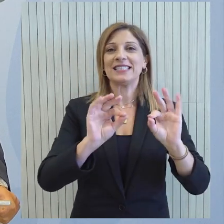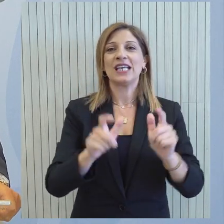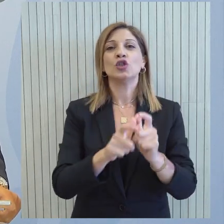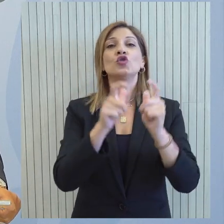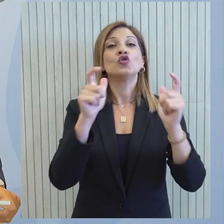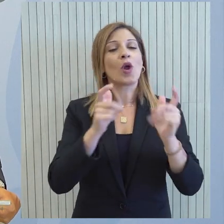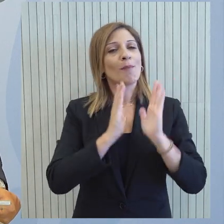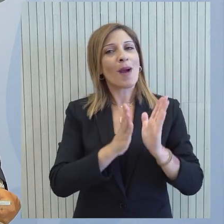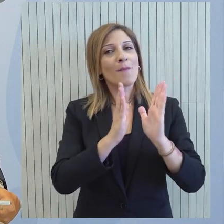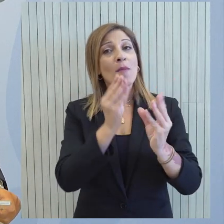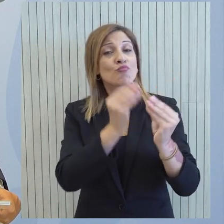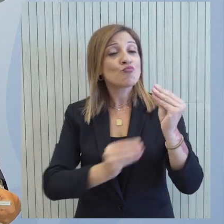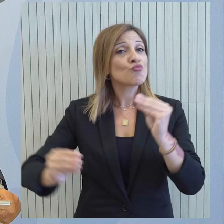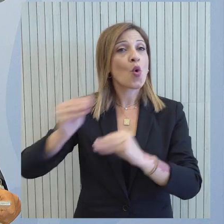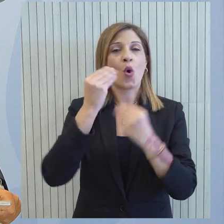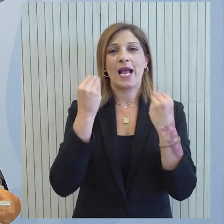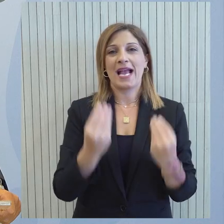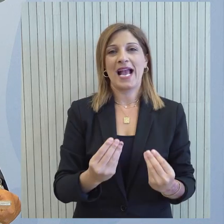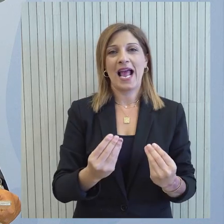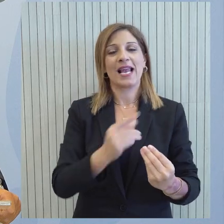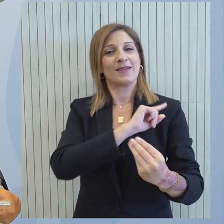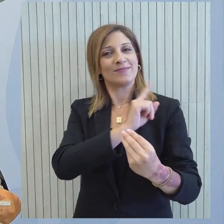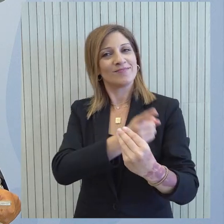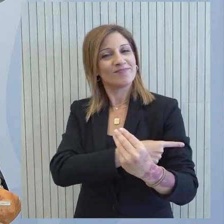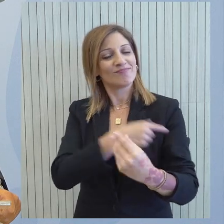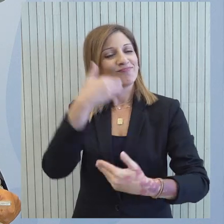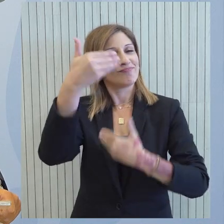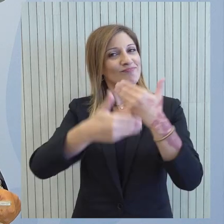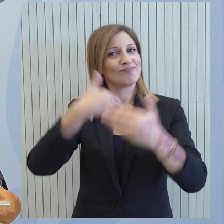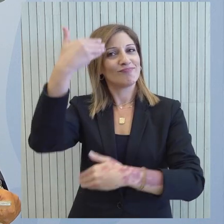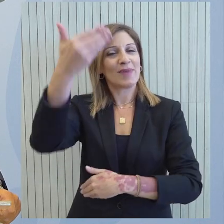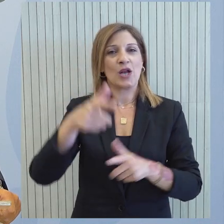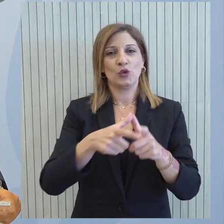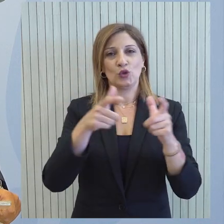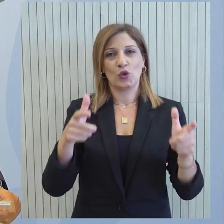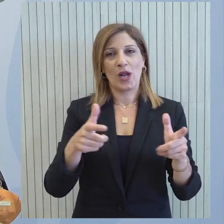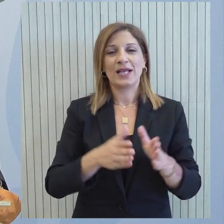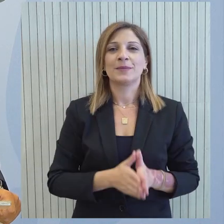ξεκινάμε τα σχολεία μας να οδεύουν προς την καλύτερη εκδοχή τους και την δυναμική προοπτική τους.